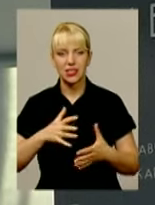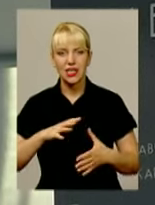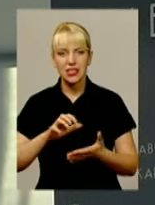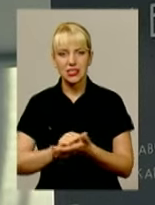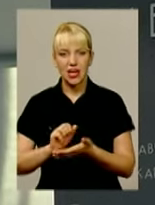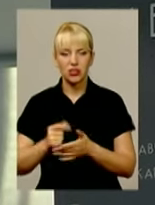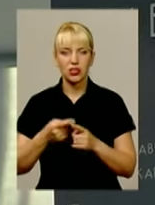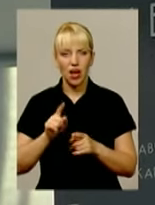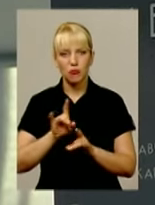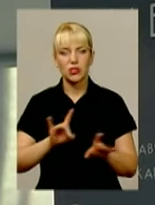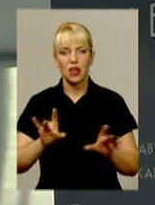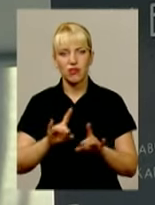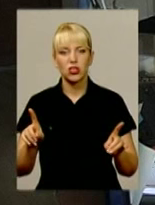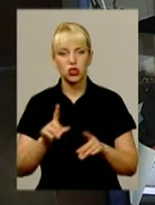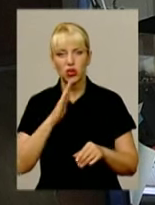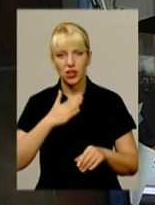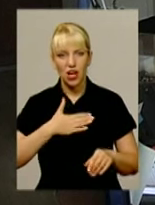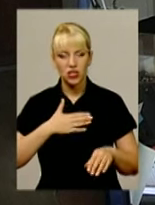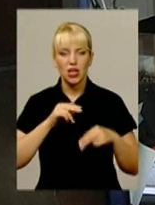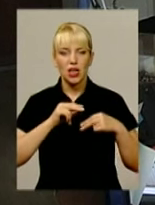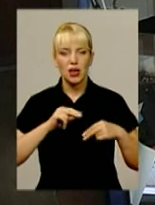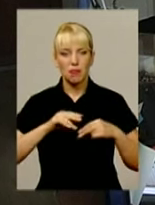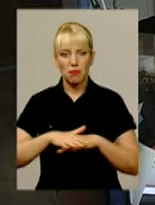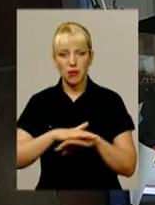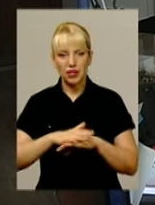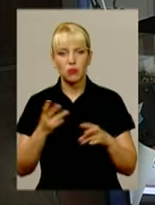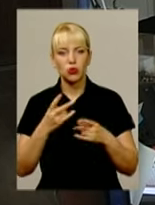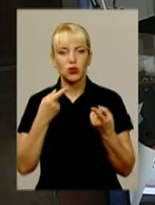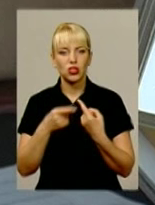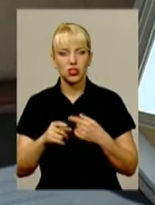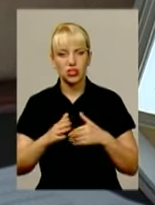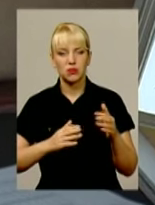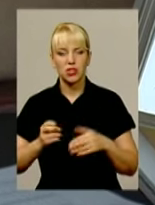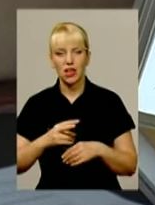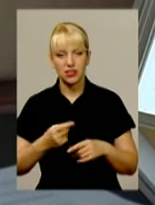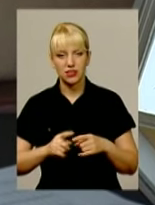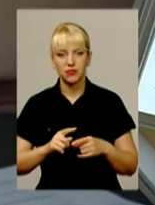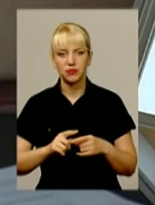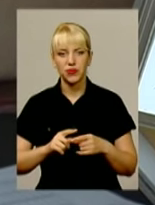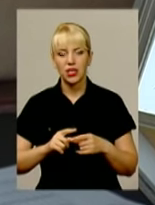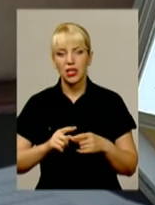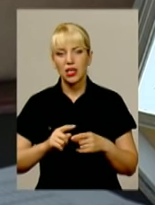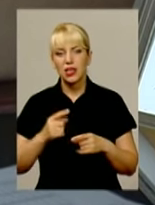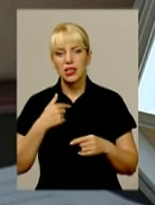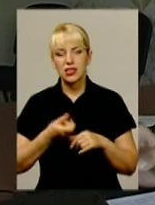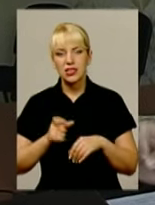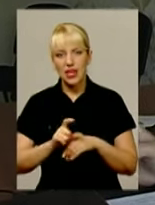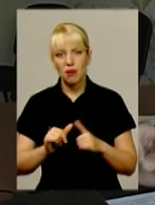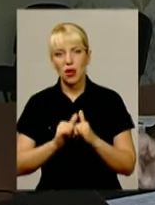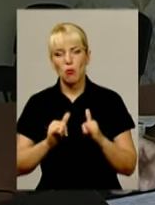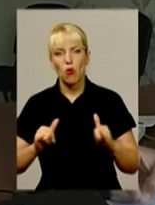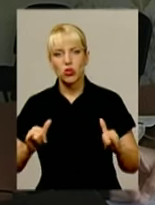компетентно заявили, наш ринок праці сьогодні потребує зовсім інших спеціалістів. Якщо ми візьмемо найпоширені і